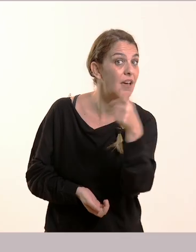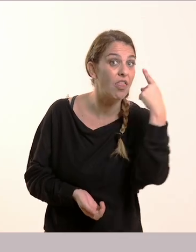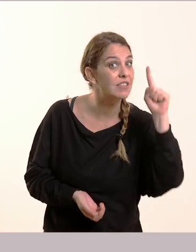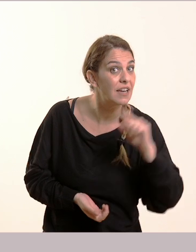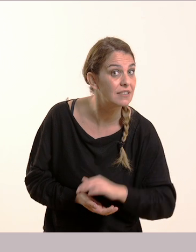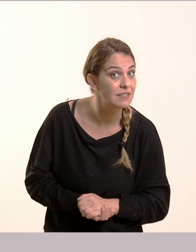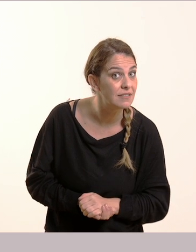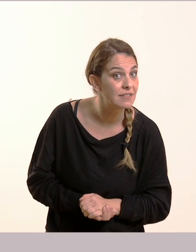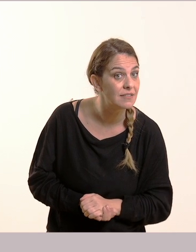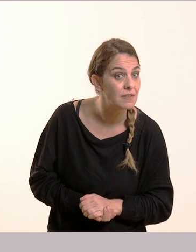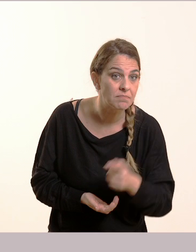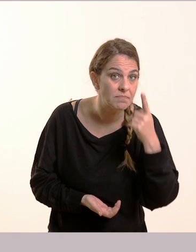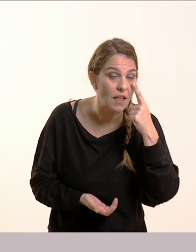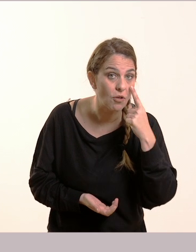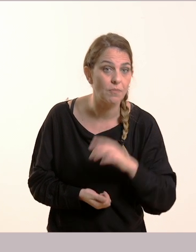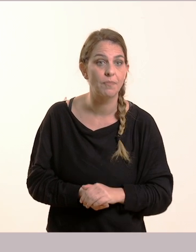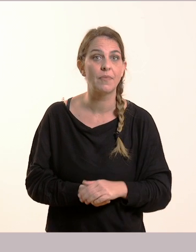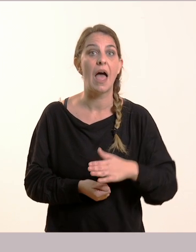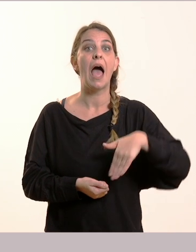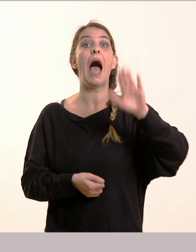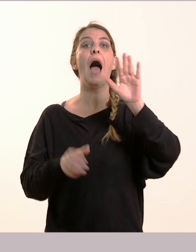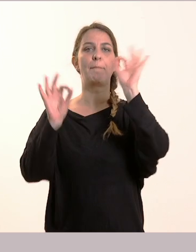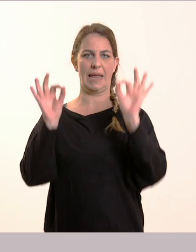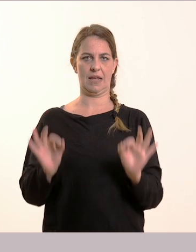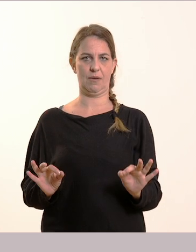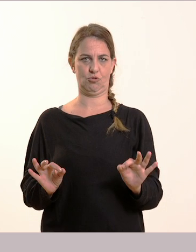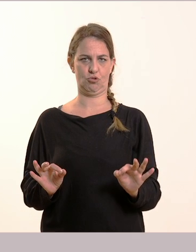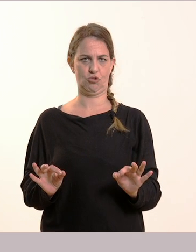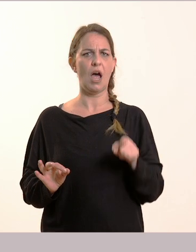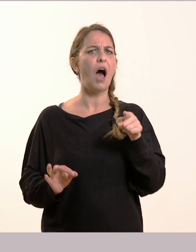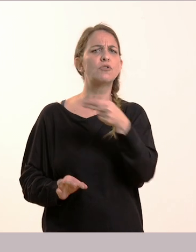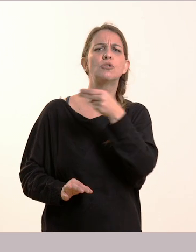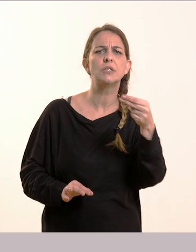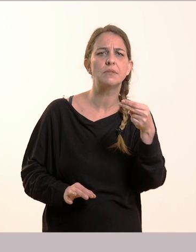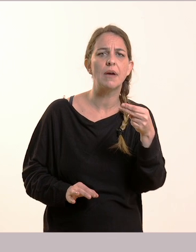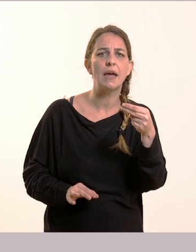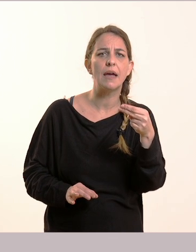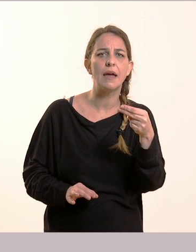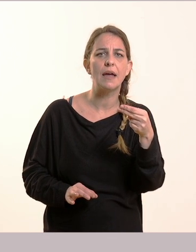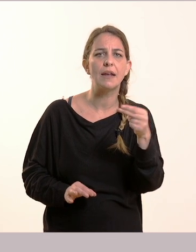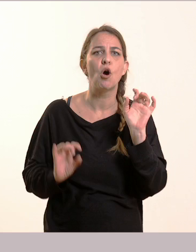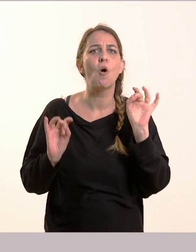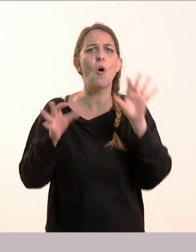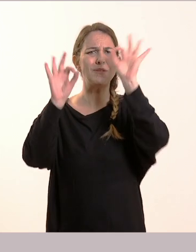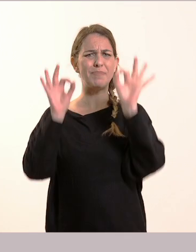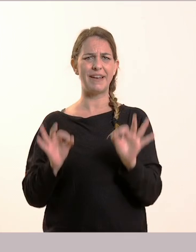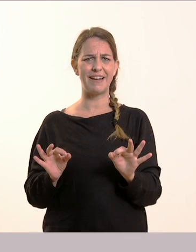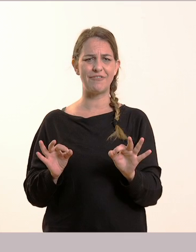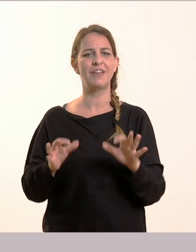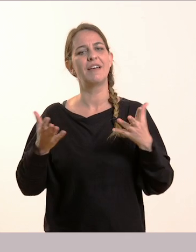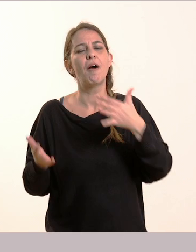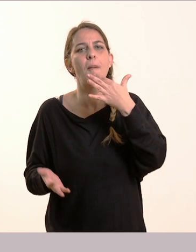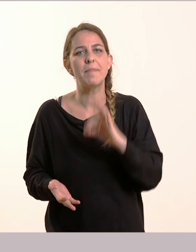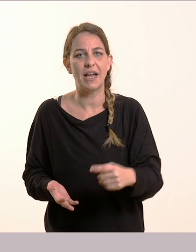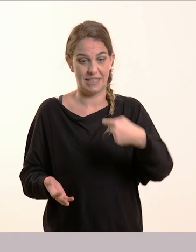Για να δούμε. Απερίγραπτος. Απερίγραπτος τι σημαίνει. Απερίγραπτος. Απερίγραπτος είναι αυτός